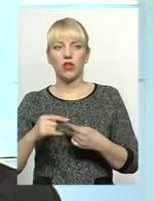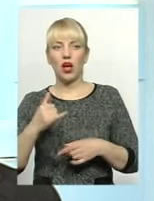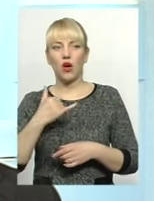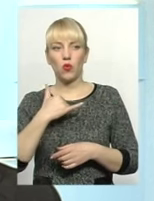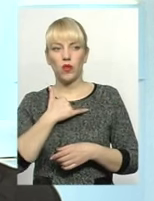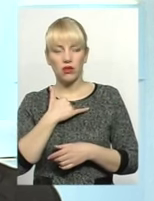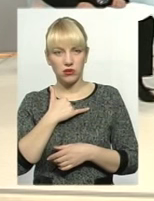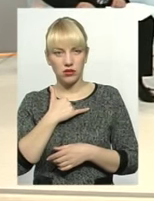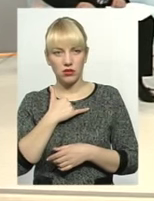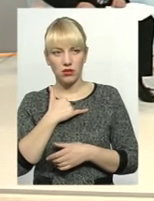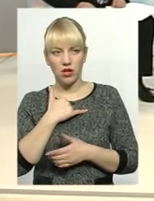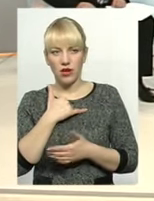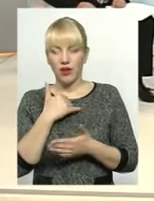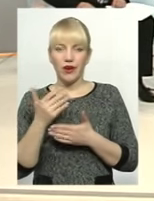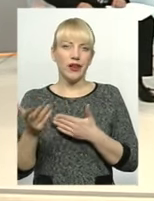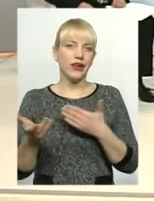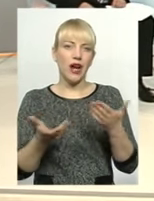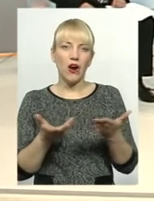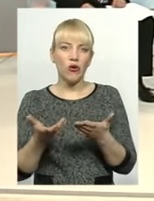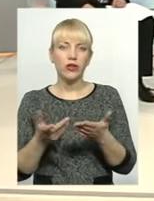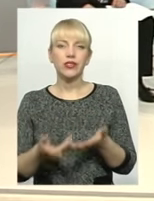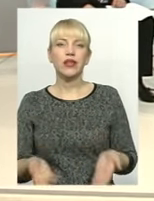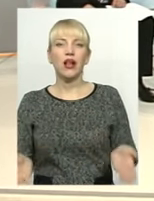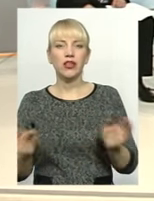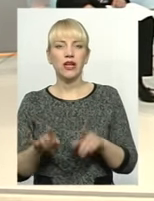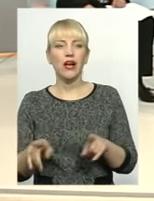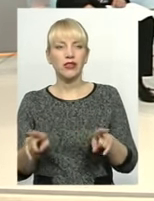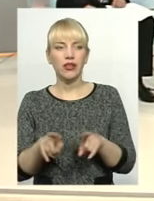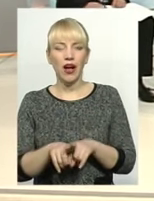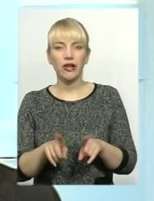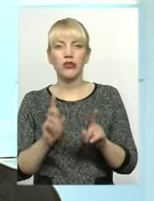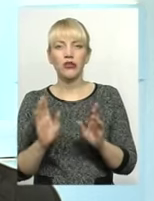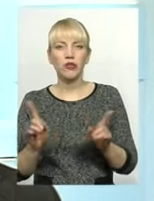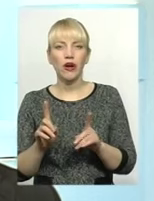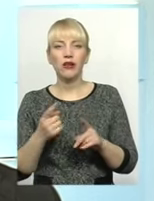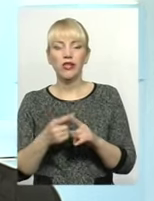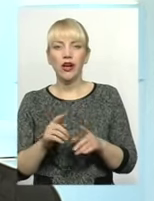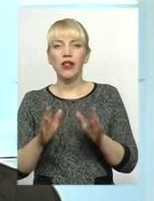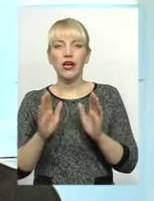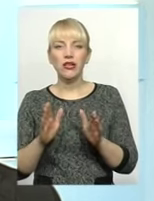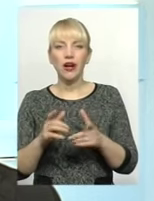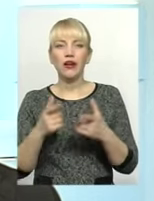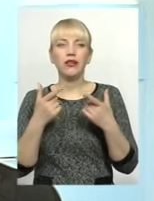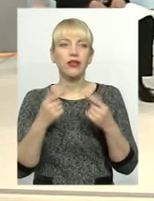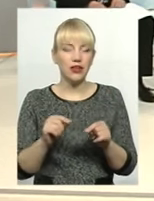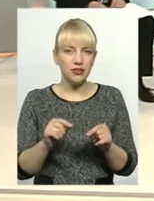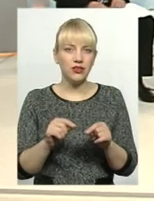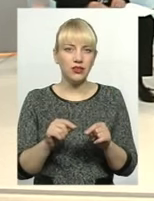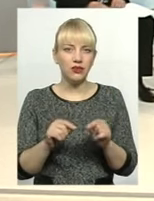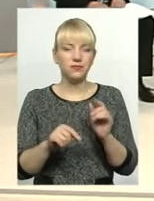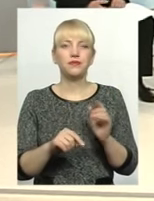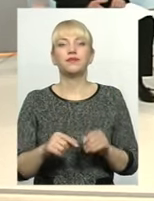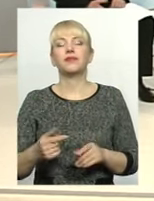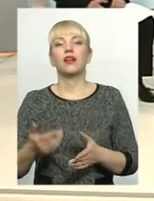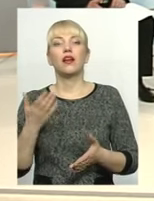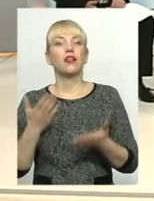нас якось залишається так, що це лише десь… Справа в тім, що якщо